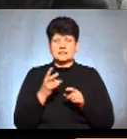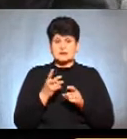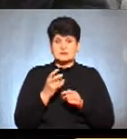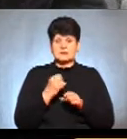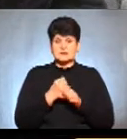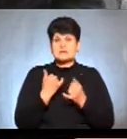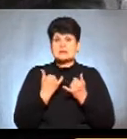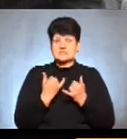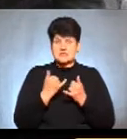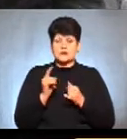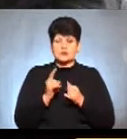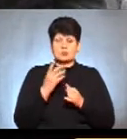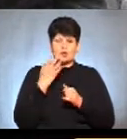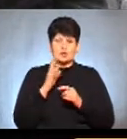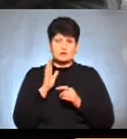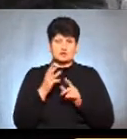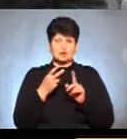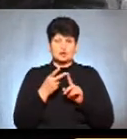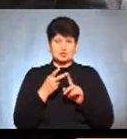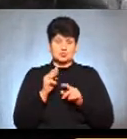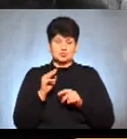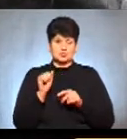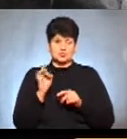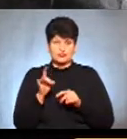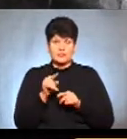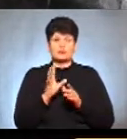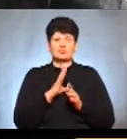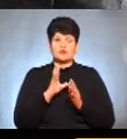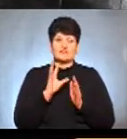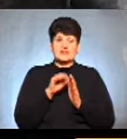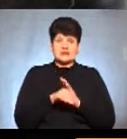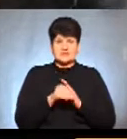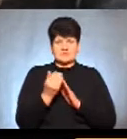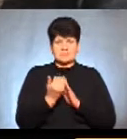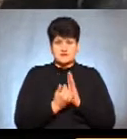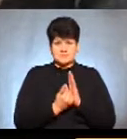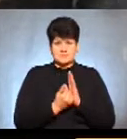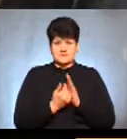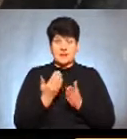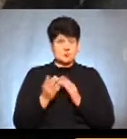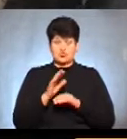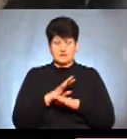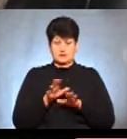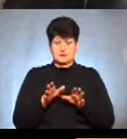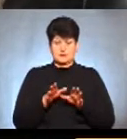зараз, для того, щоб коли буде другий тур виборів, ви були внесені в списки. А якщо не буде?